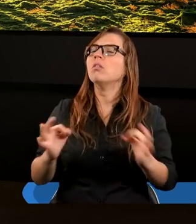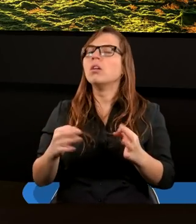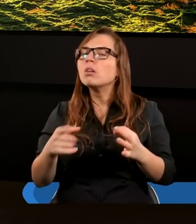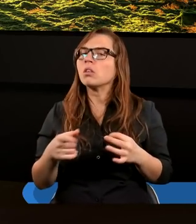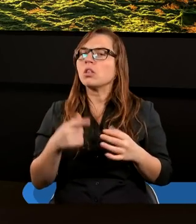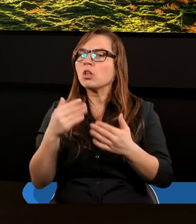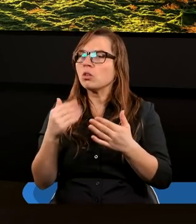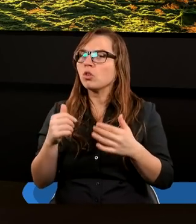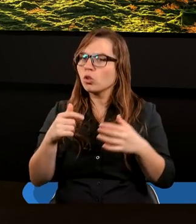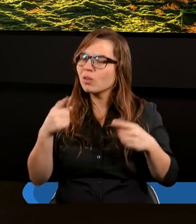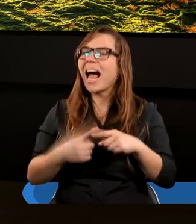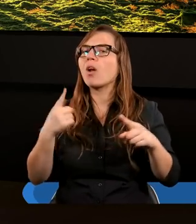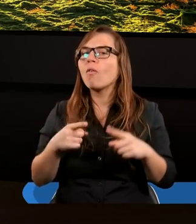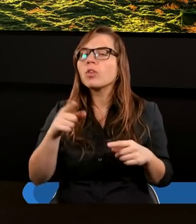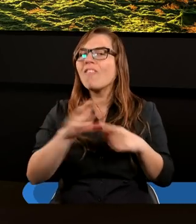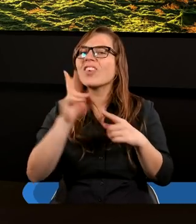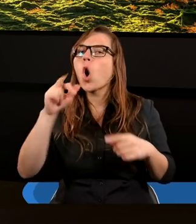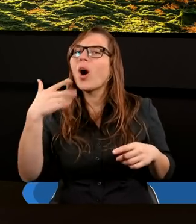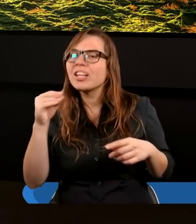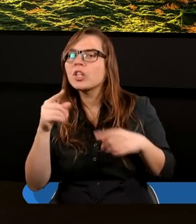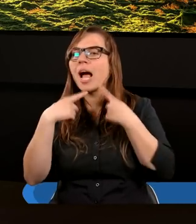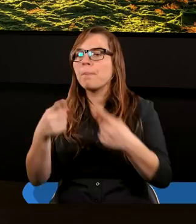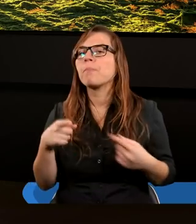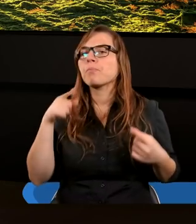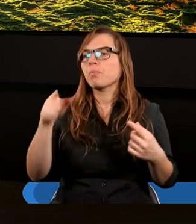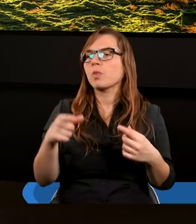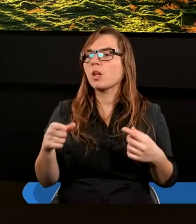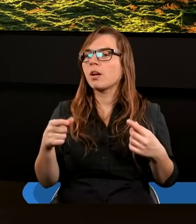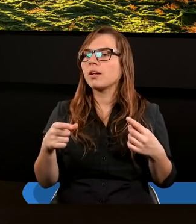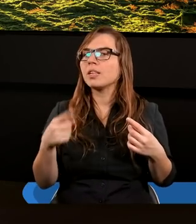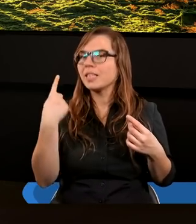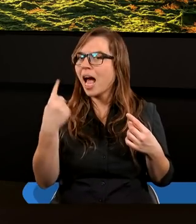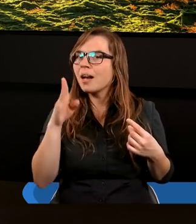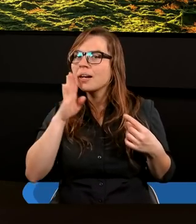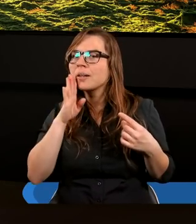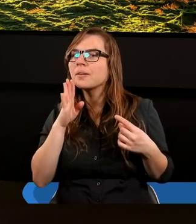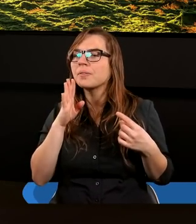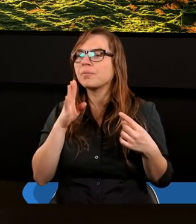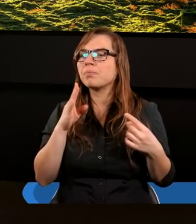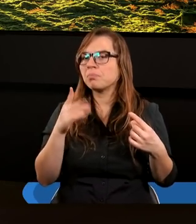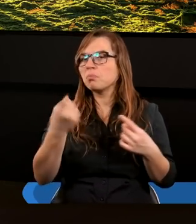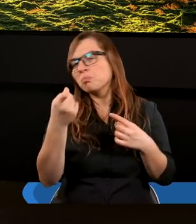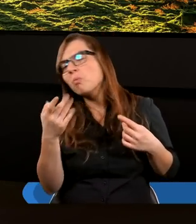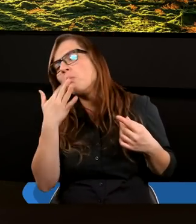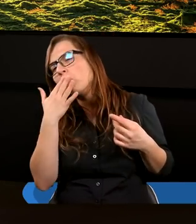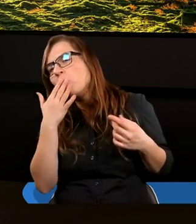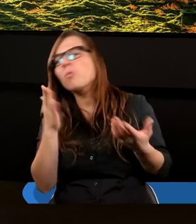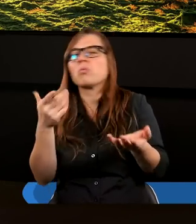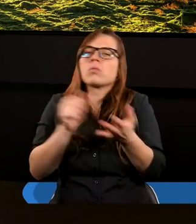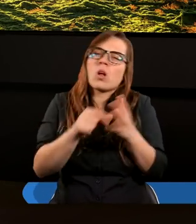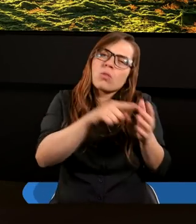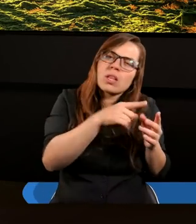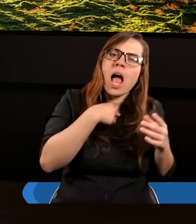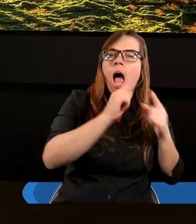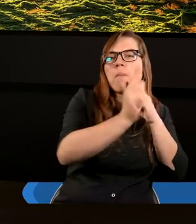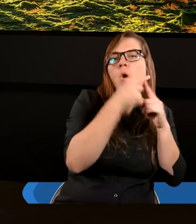wystąpił w zborze w Koryncie. Tam wystąpiły, jedne osoby się powoływały, że są tego